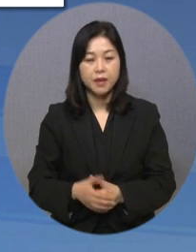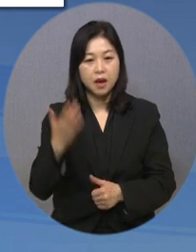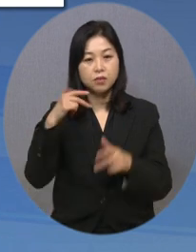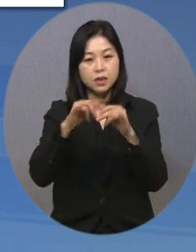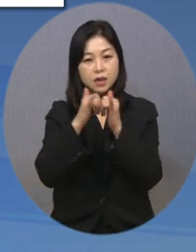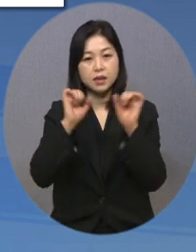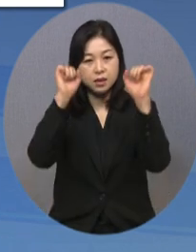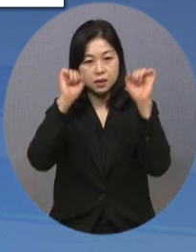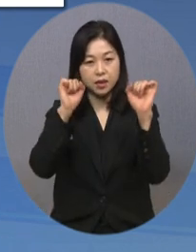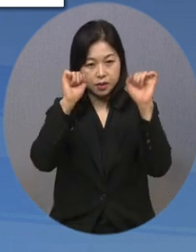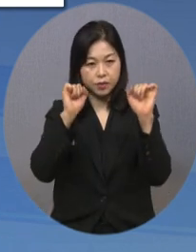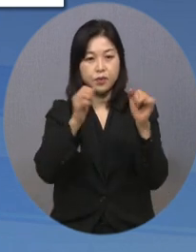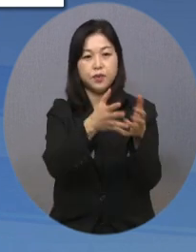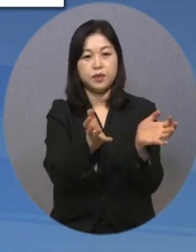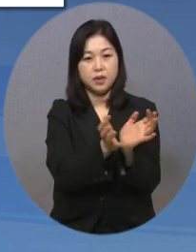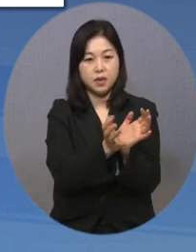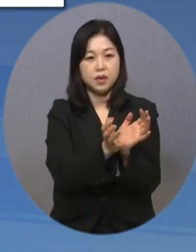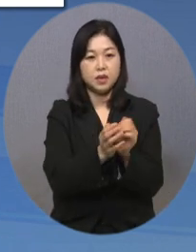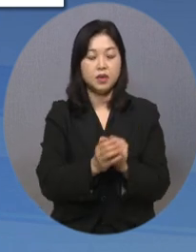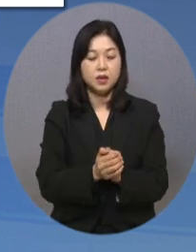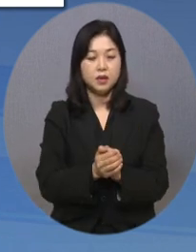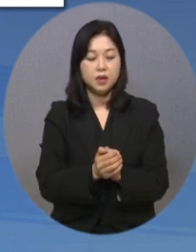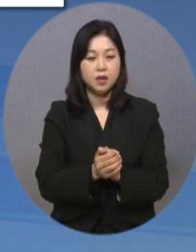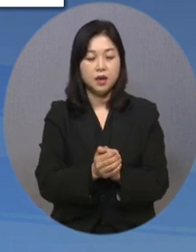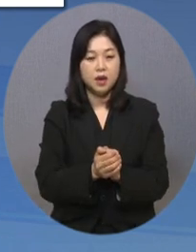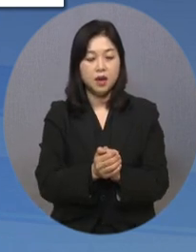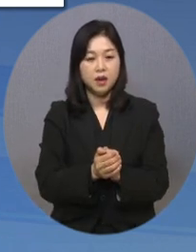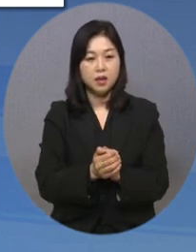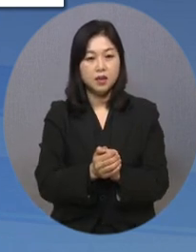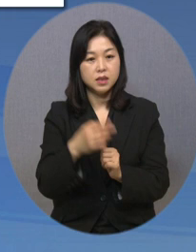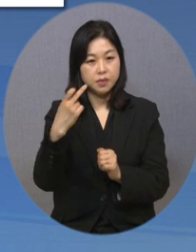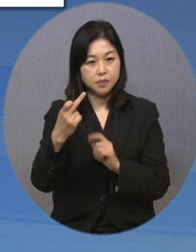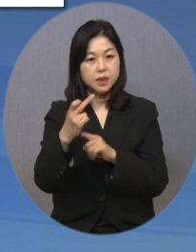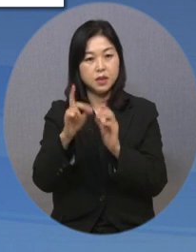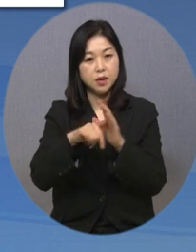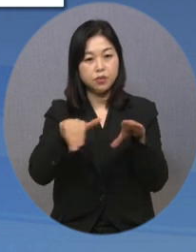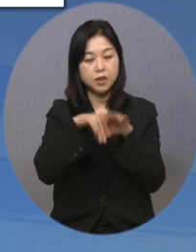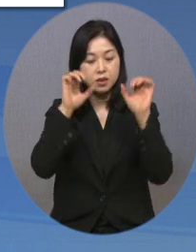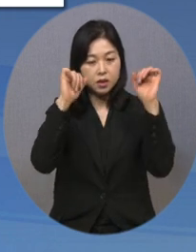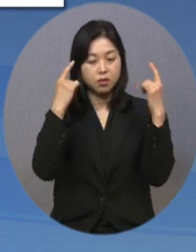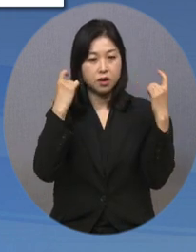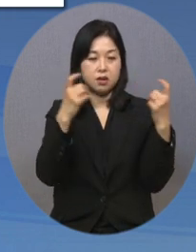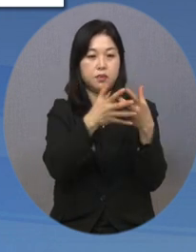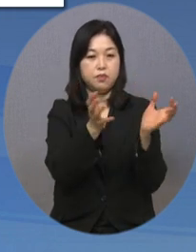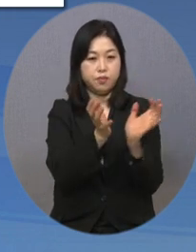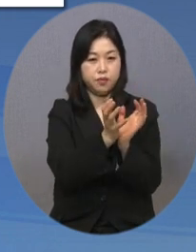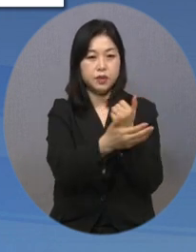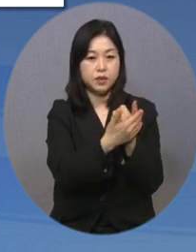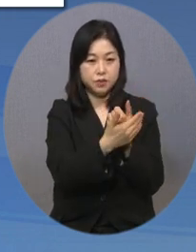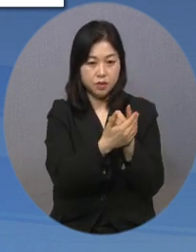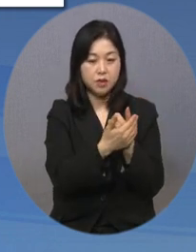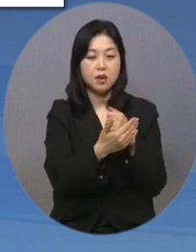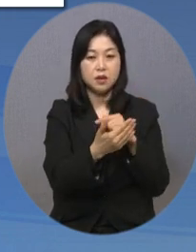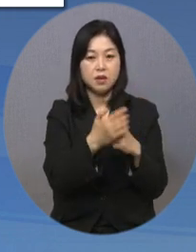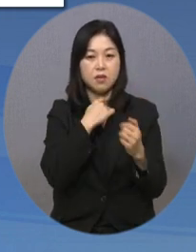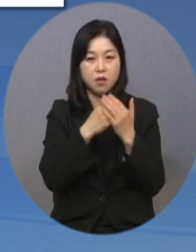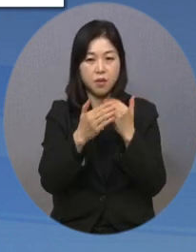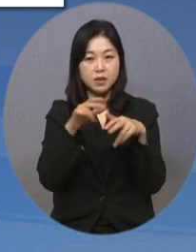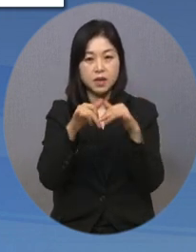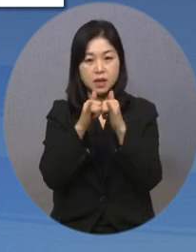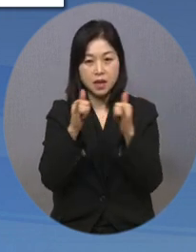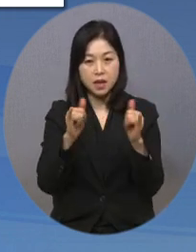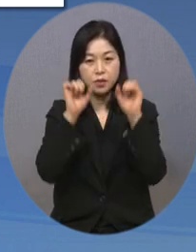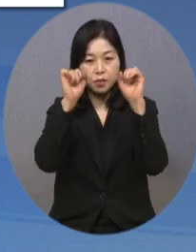대한장애인체육회는 지난 12일 문화체육관광부의 지원을 받아 체험형 장애인 스포츠버스 사업을 운영한다고 밝혔습니다.